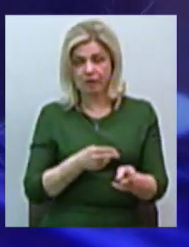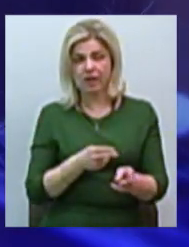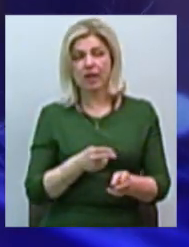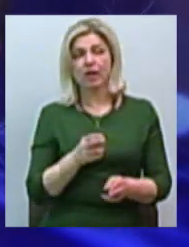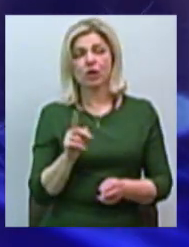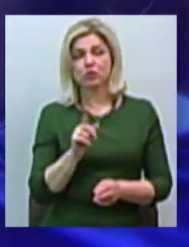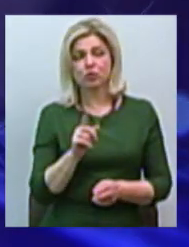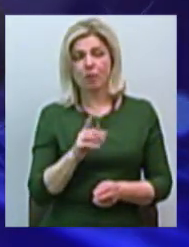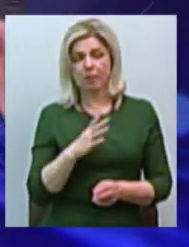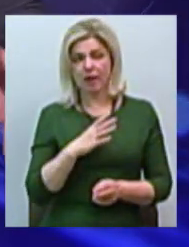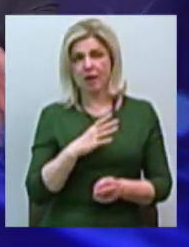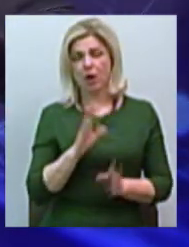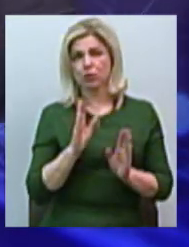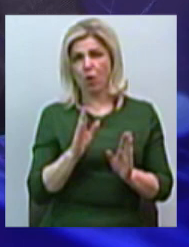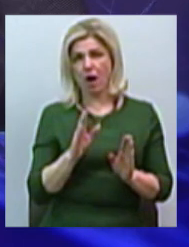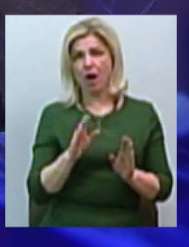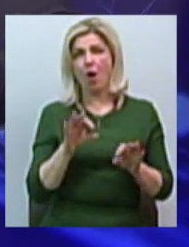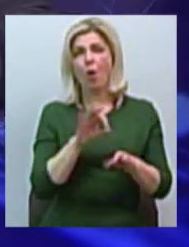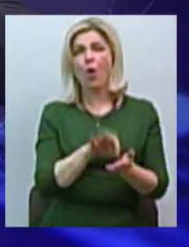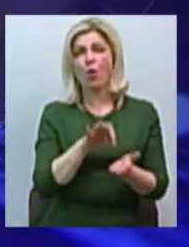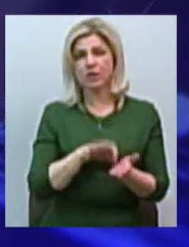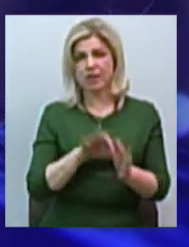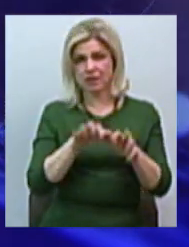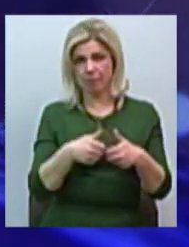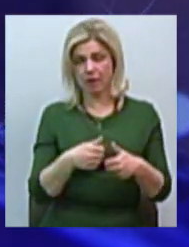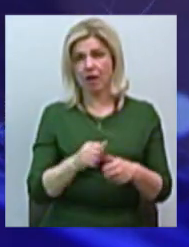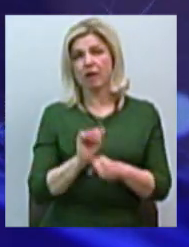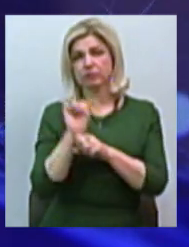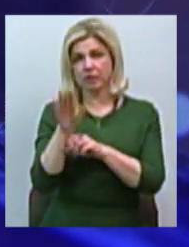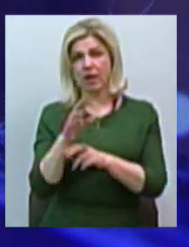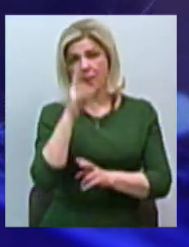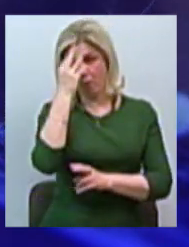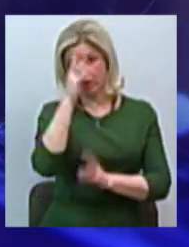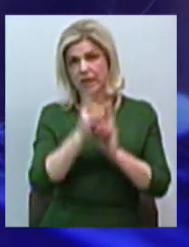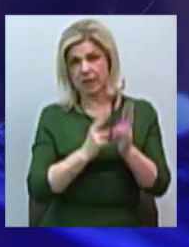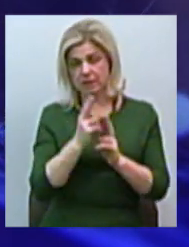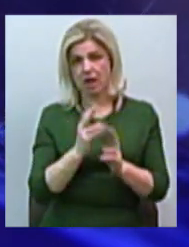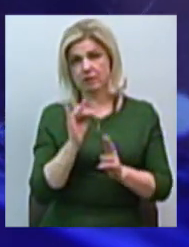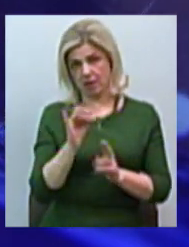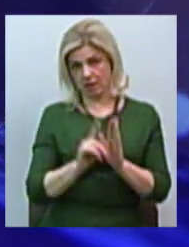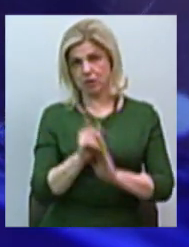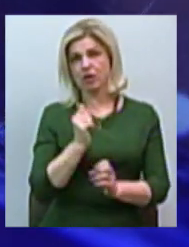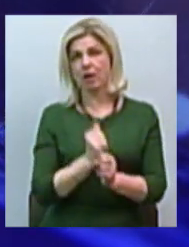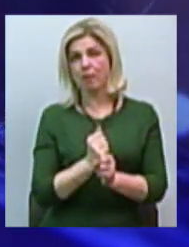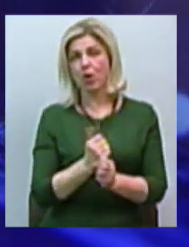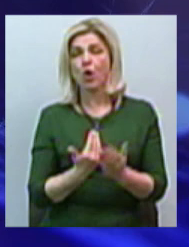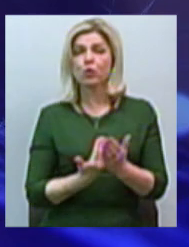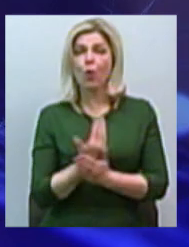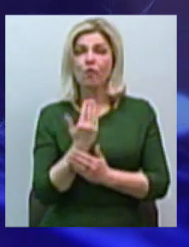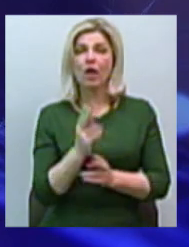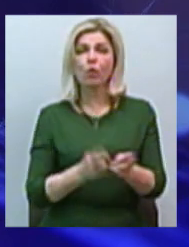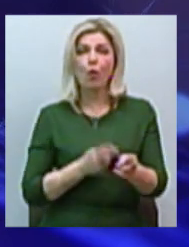щоб тільки була рама, колеса, забирають к себе, проводять модернізацию і пускають в експлуатацию. Нові локомотиви